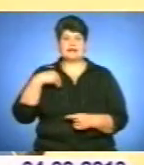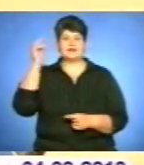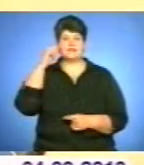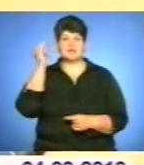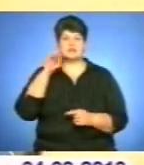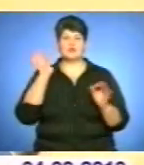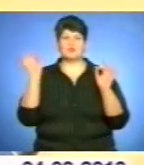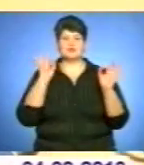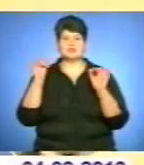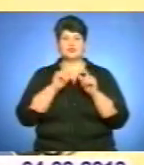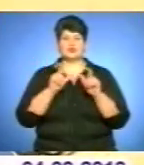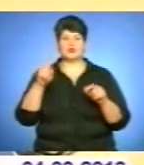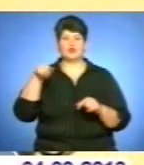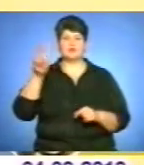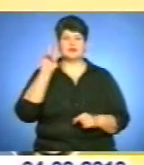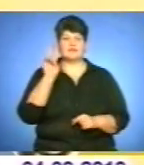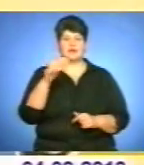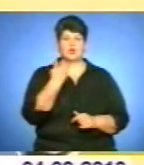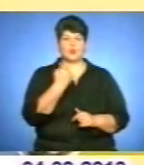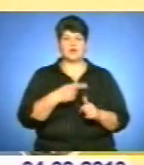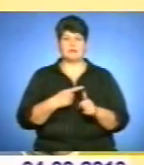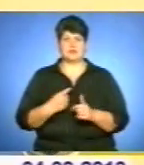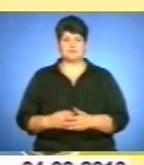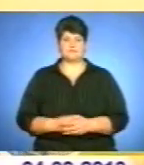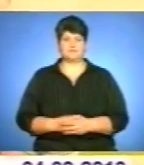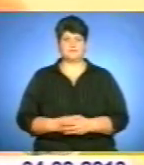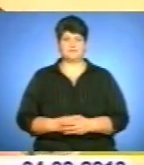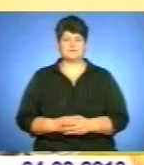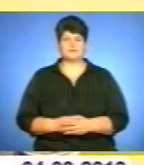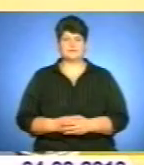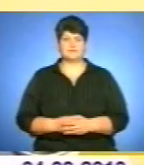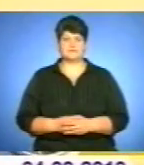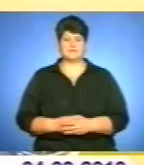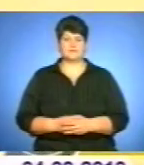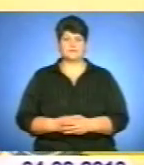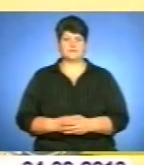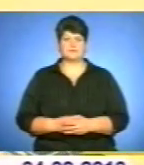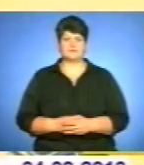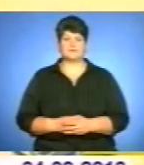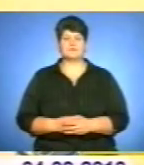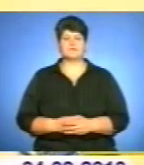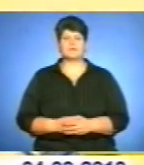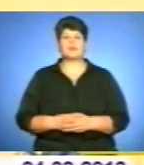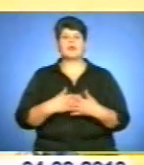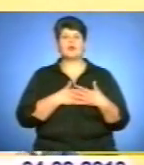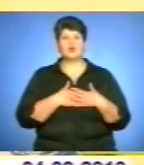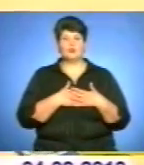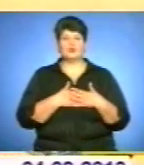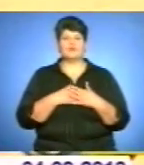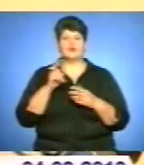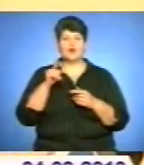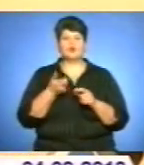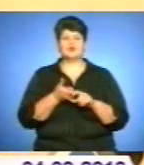музичній школі, є номер два його імені. Любите творчістю? Люблю, чому ні. Мені